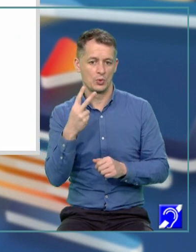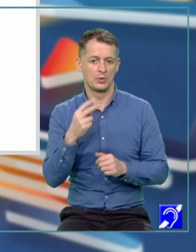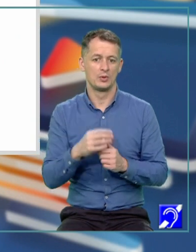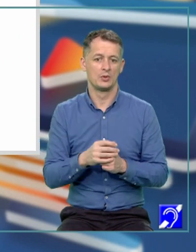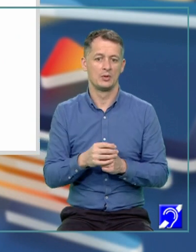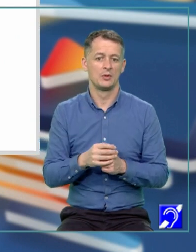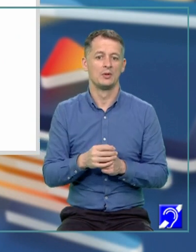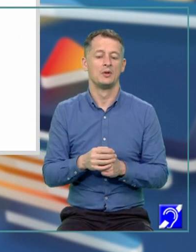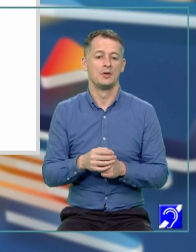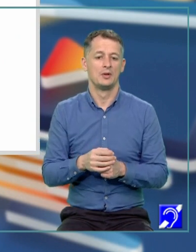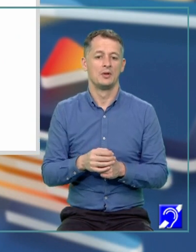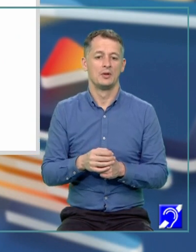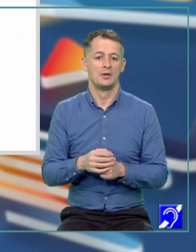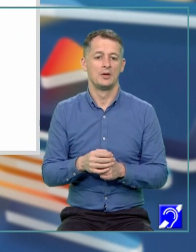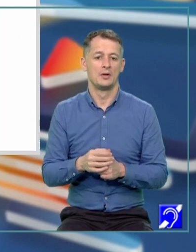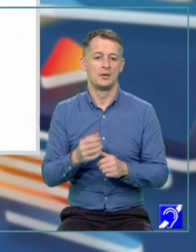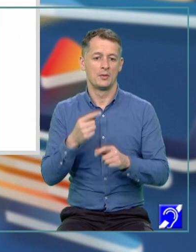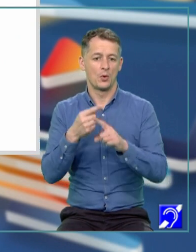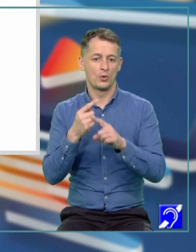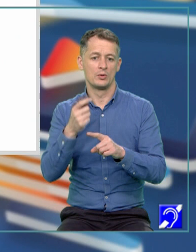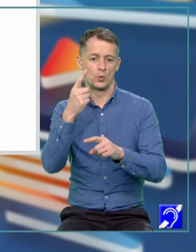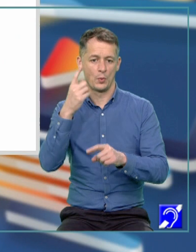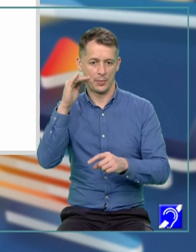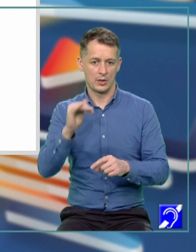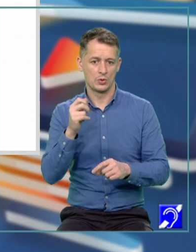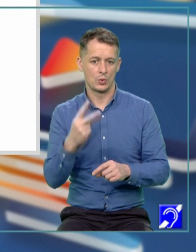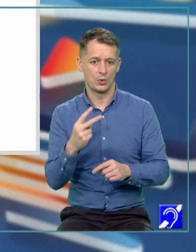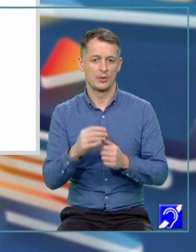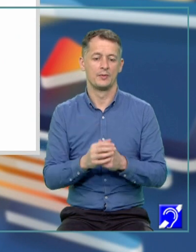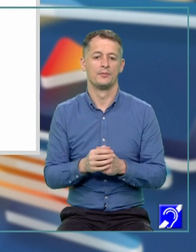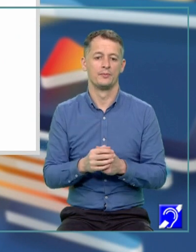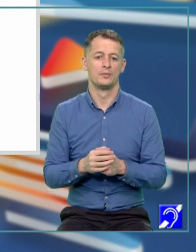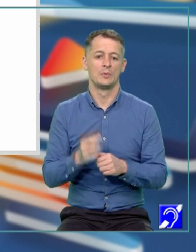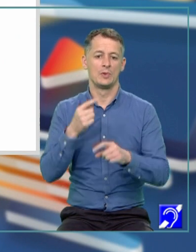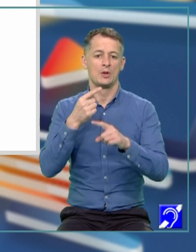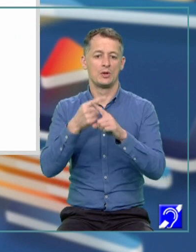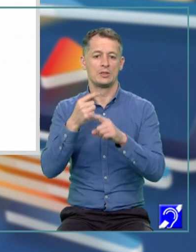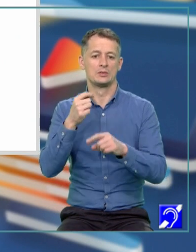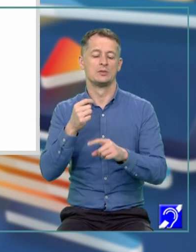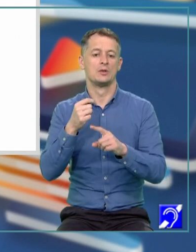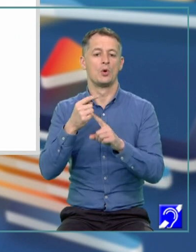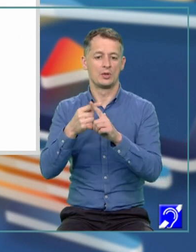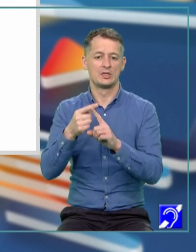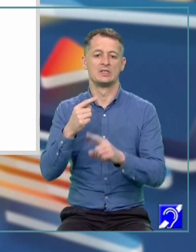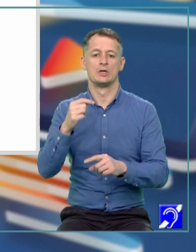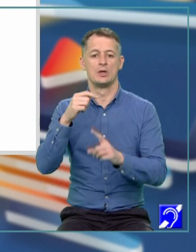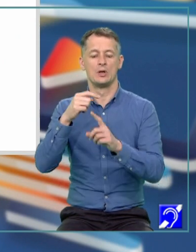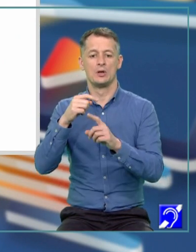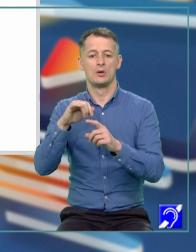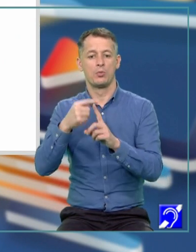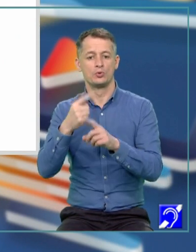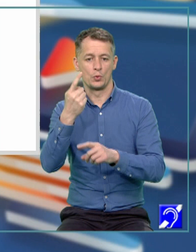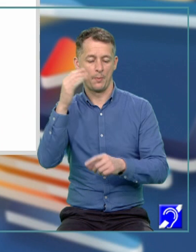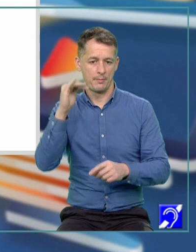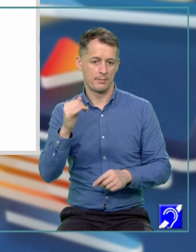o soluție și anume soluția este egală cu 1 pe 2. Deci, dacă pătratul este 0,